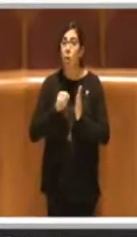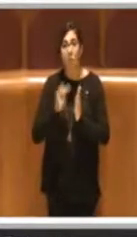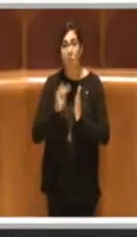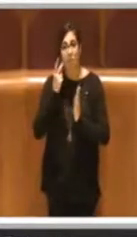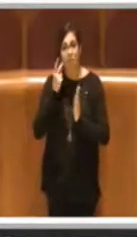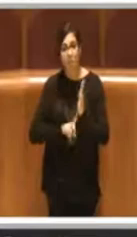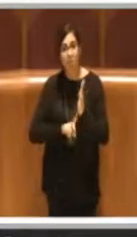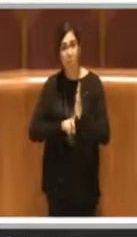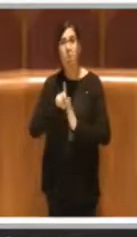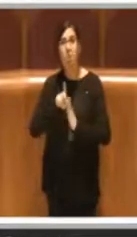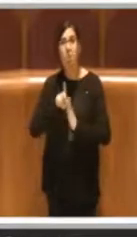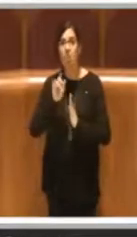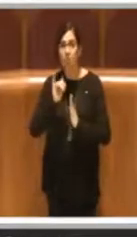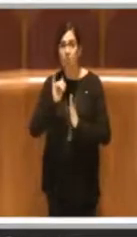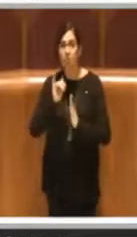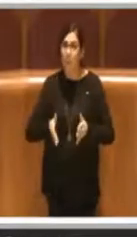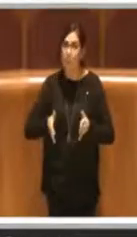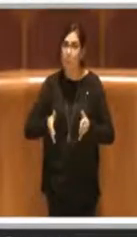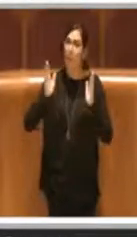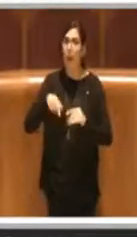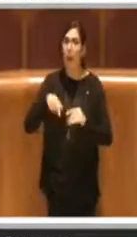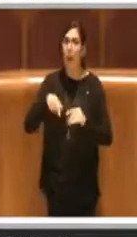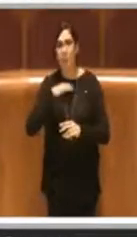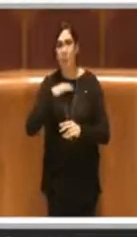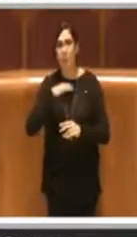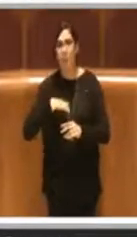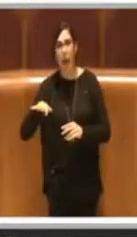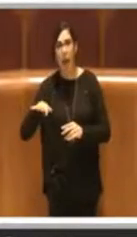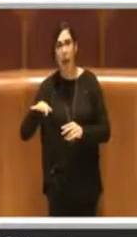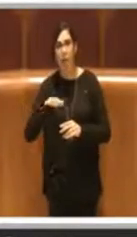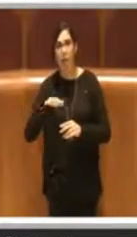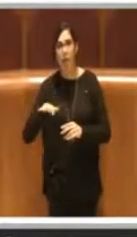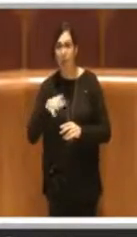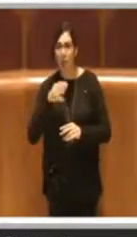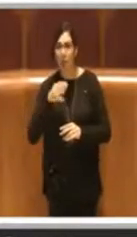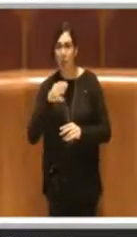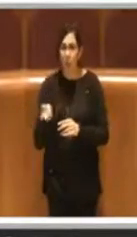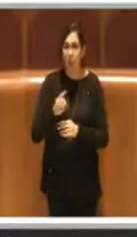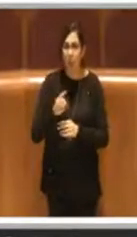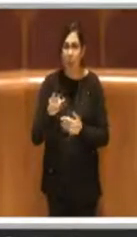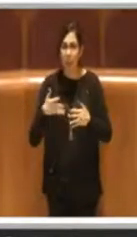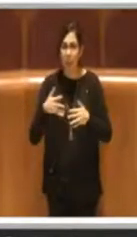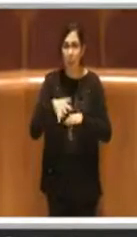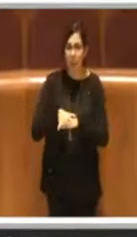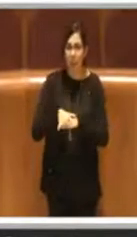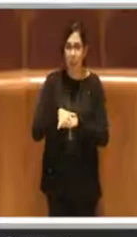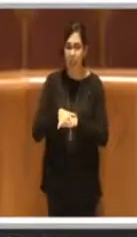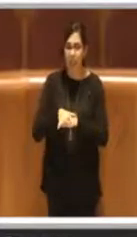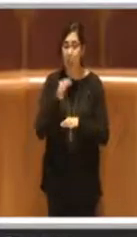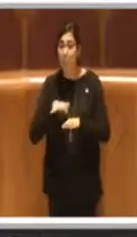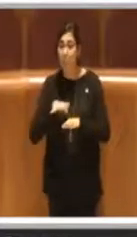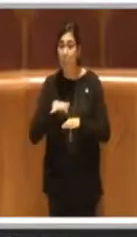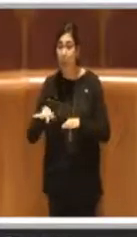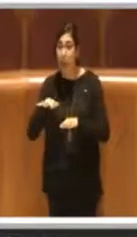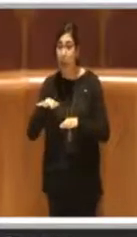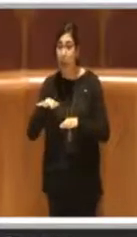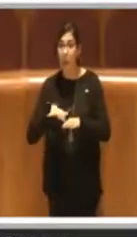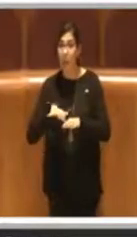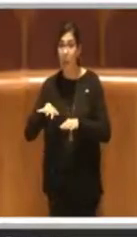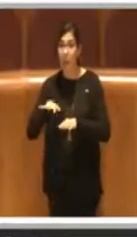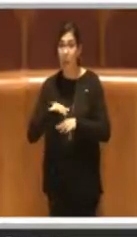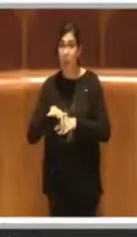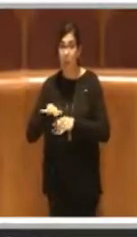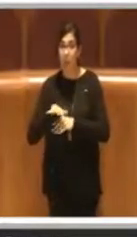palazzetto, ma anche del parco, un progetto integrato, quindi dove il parco sostanzialmente sia una